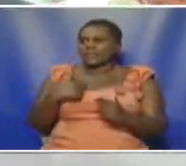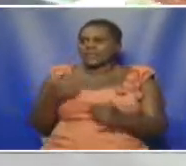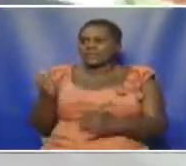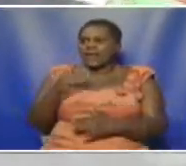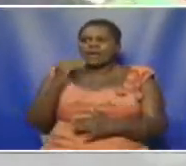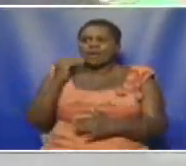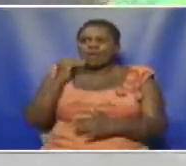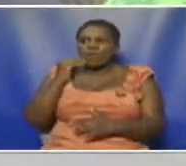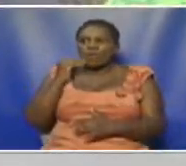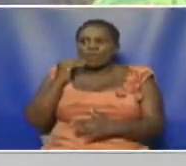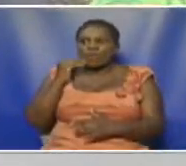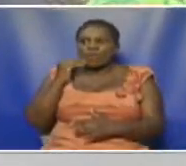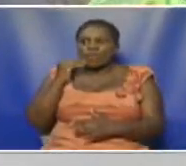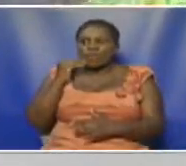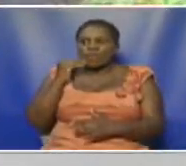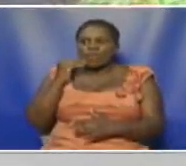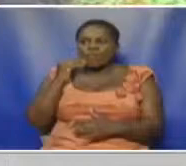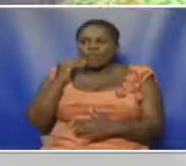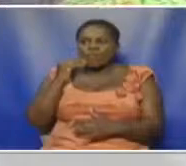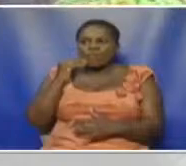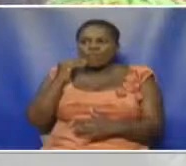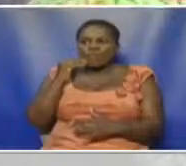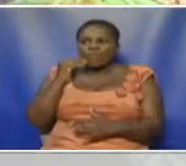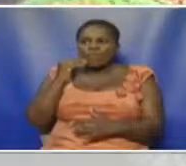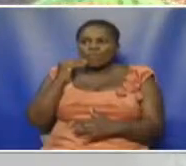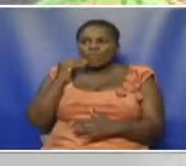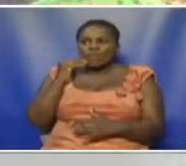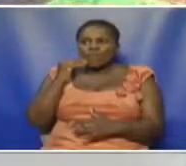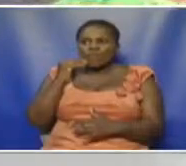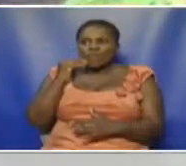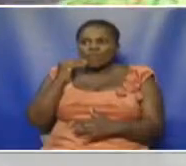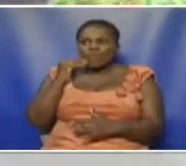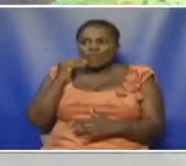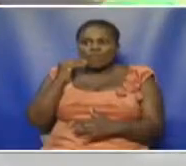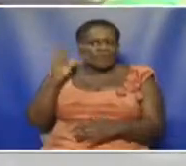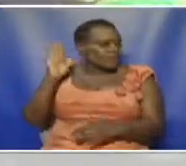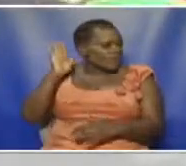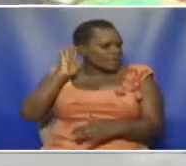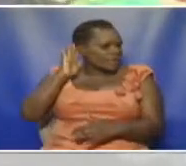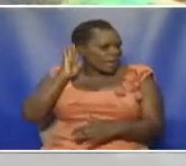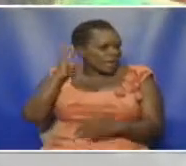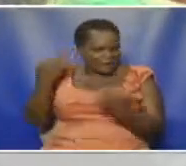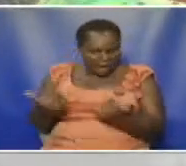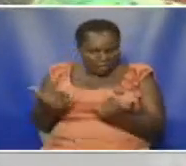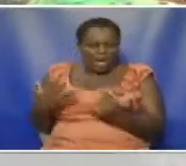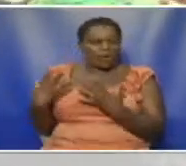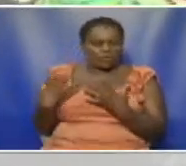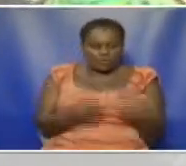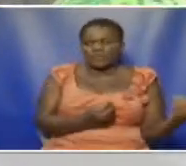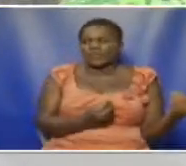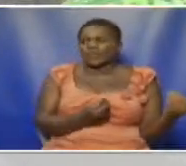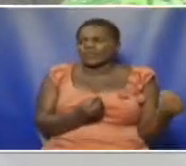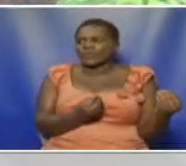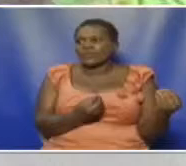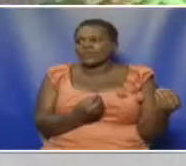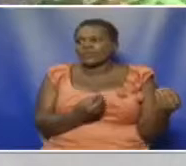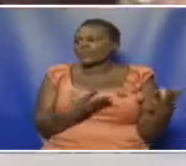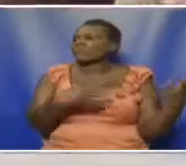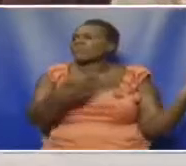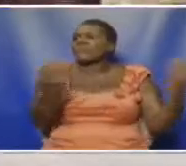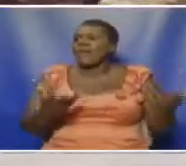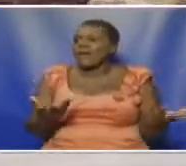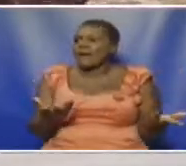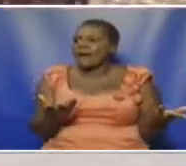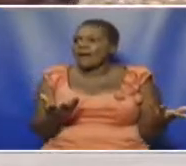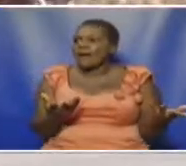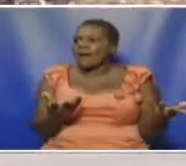naishi Nikaitili ilapo karubu shule Wamechoma sa ngapi? Saai suti tumesikia tu ntutukatoka Sasa unenda wapi sasa?